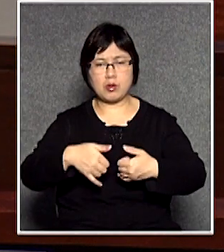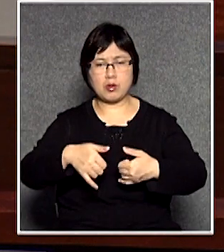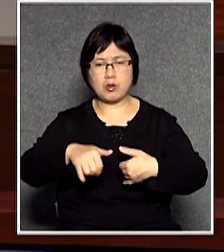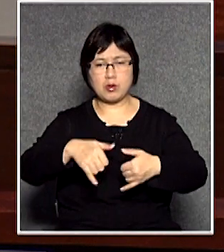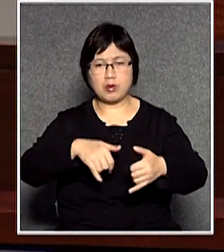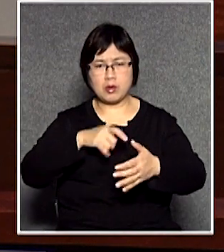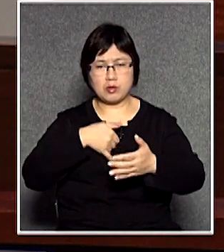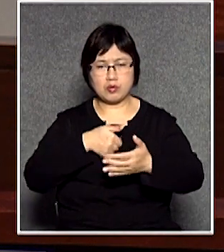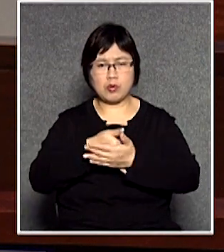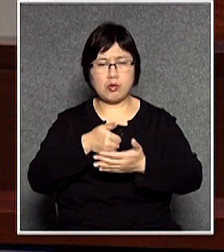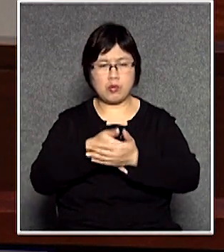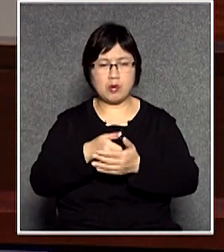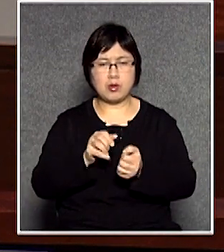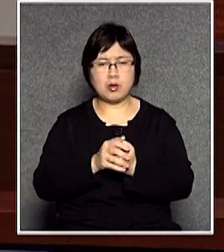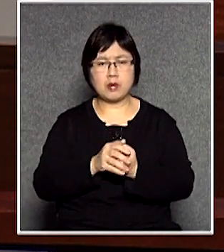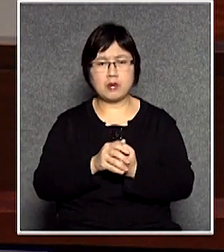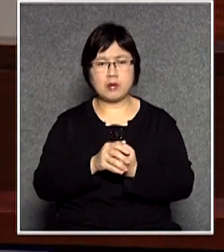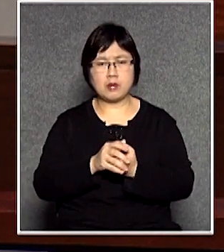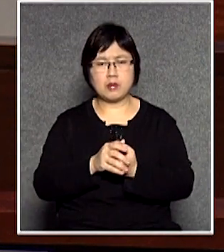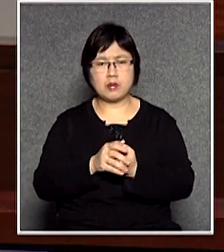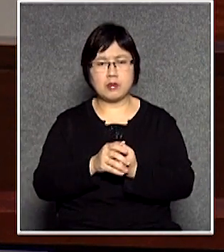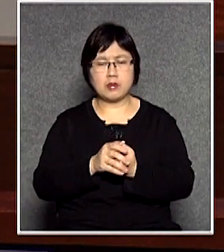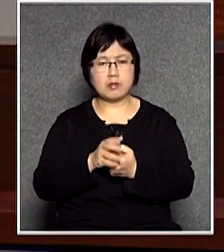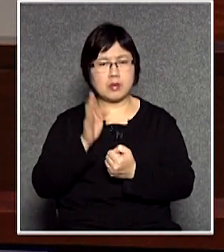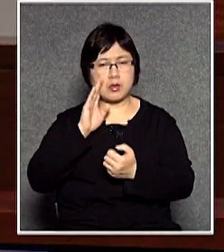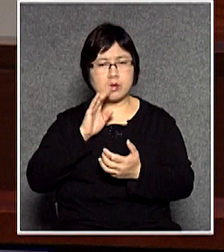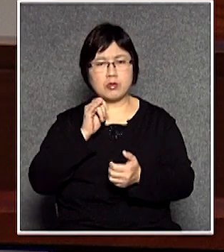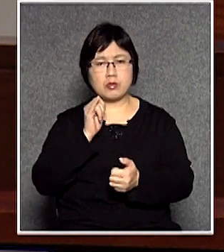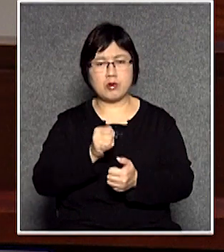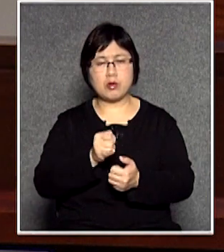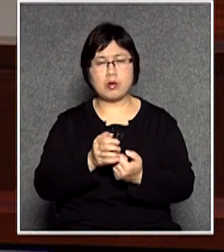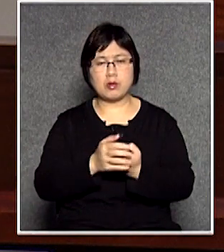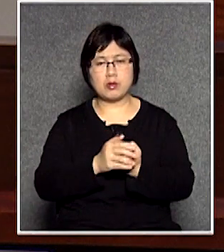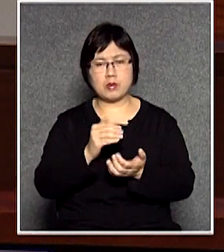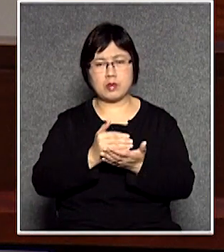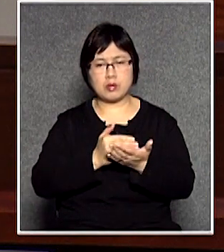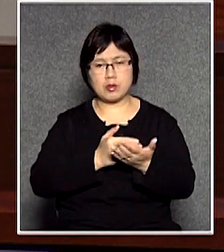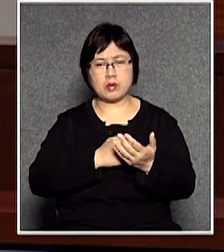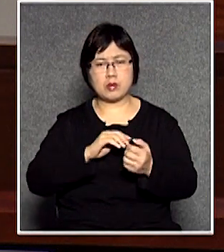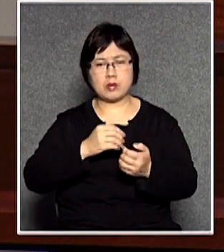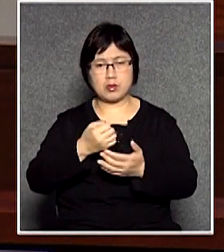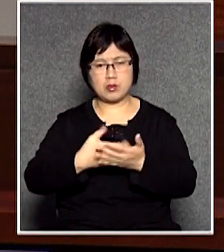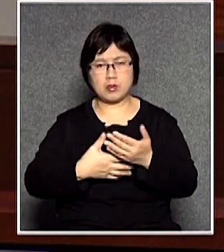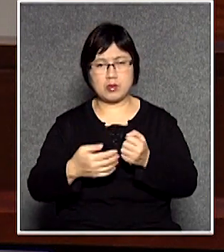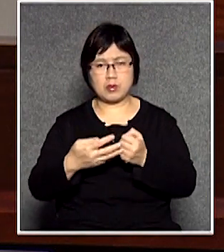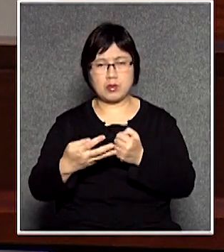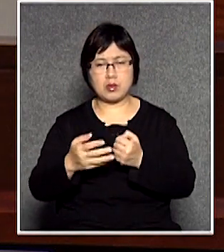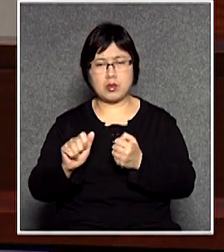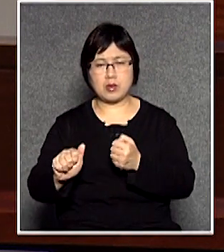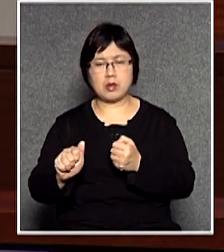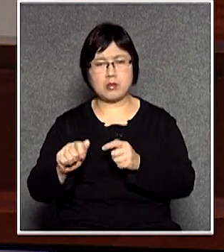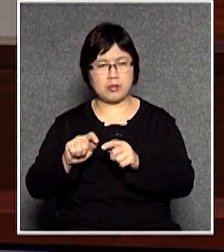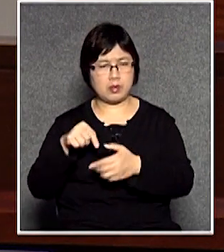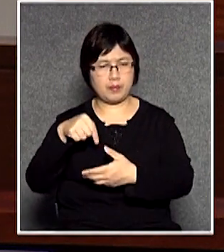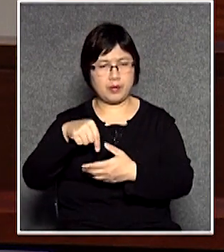所謂阻礙就納入簡易程序自序條例第四大A條的範疇